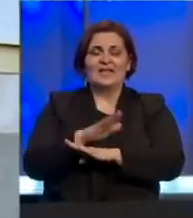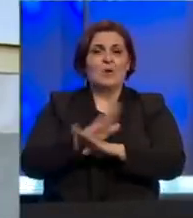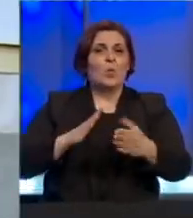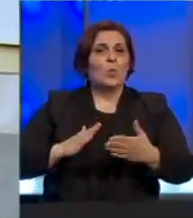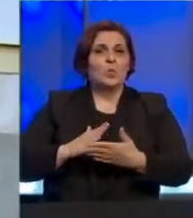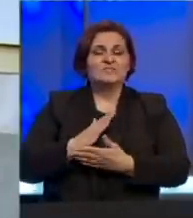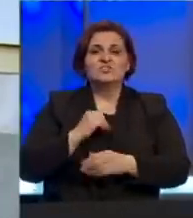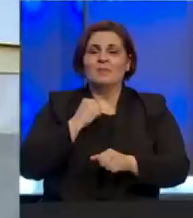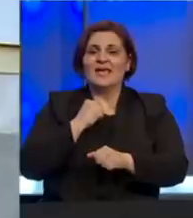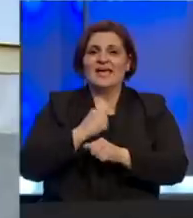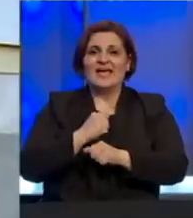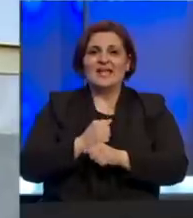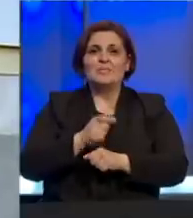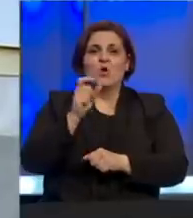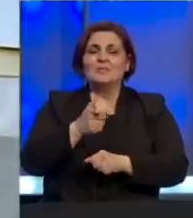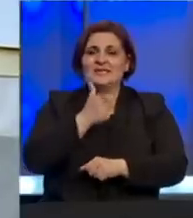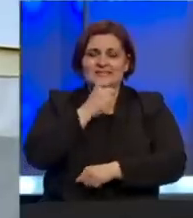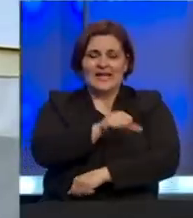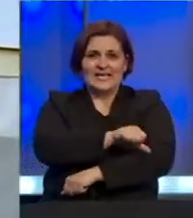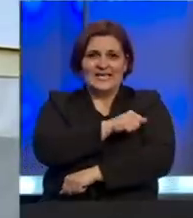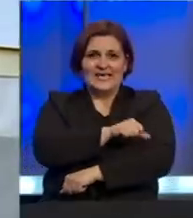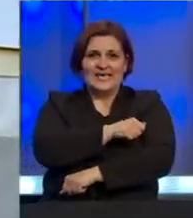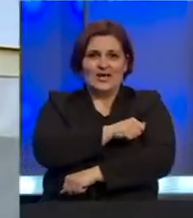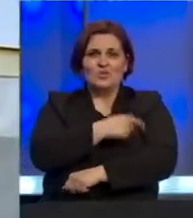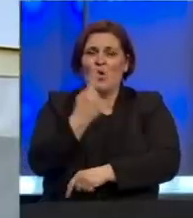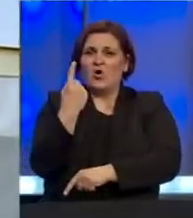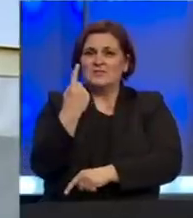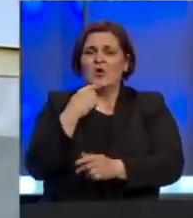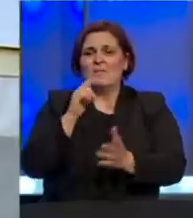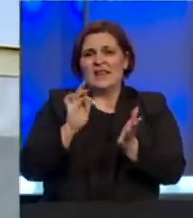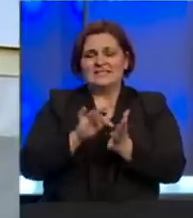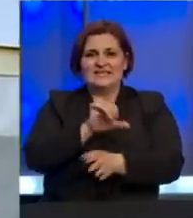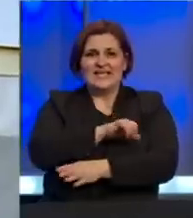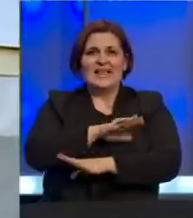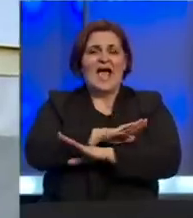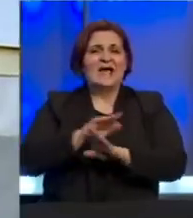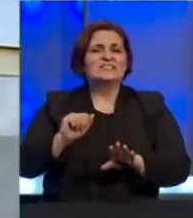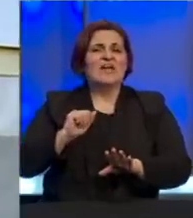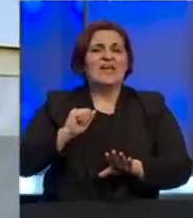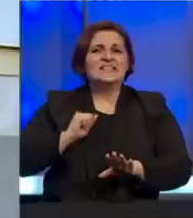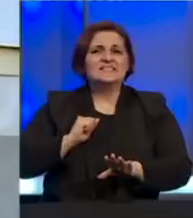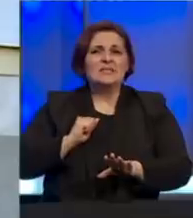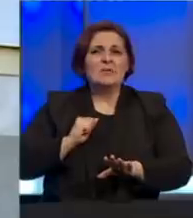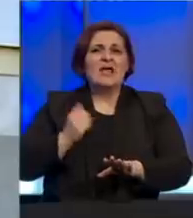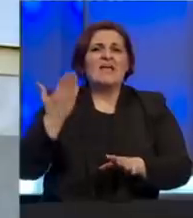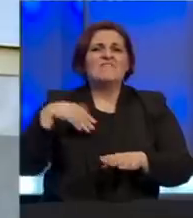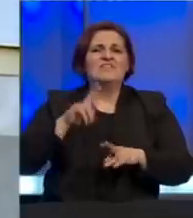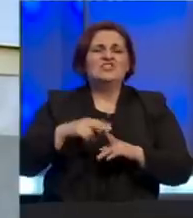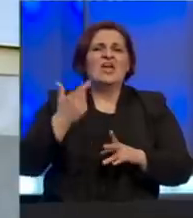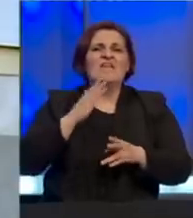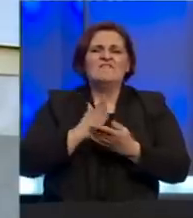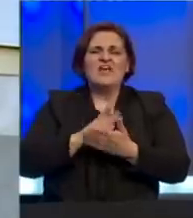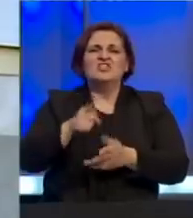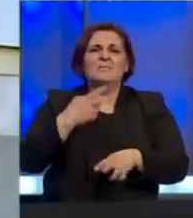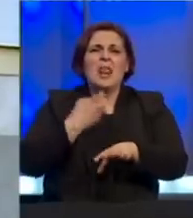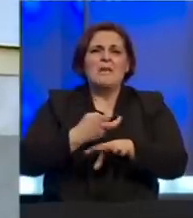slučajima radilo se o osobama starije životne dobi, osim jedne koja je bila srednje, a sve su imale udružena, odnosno više hroničnih